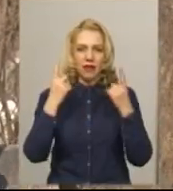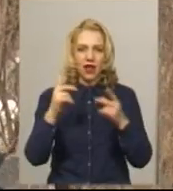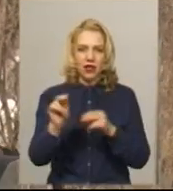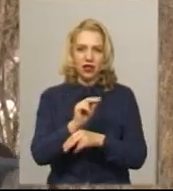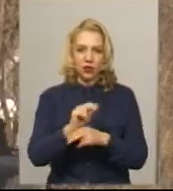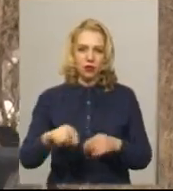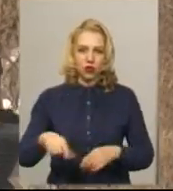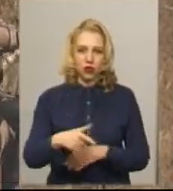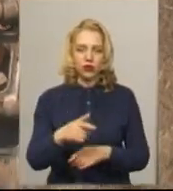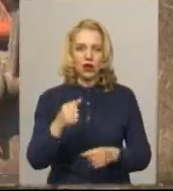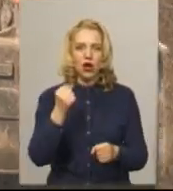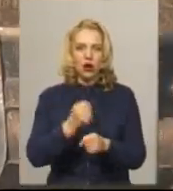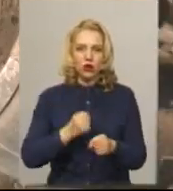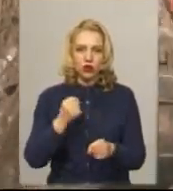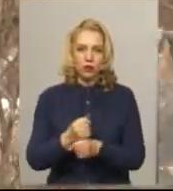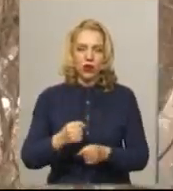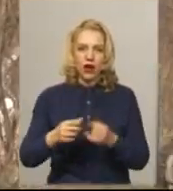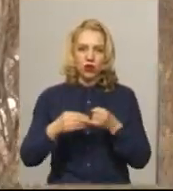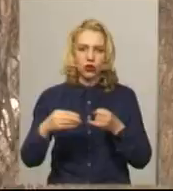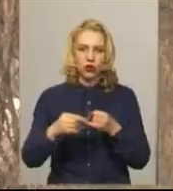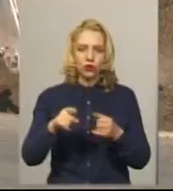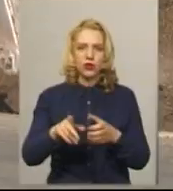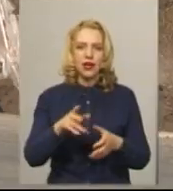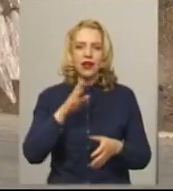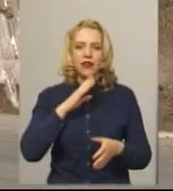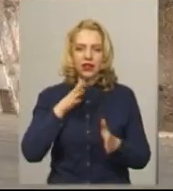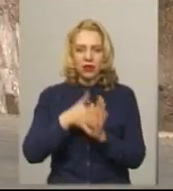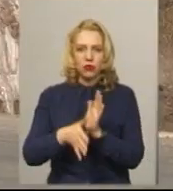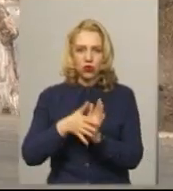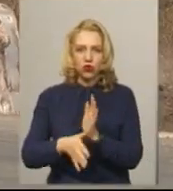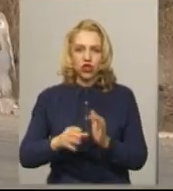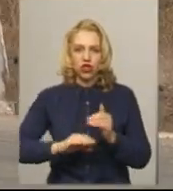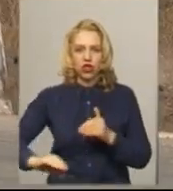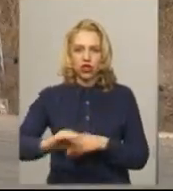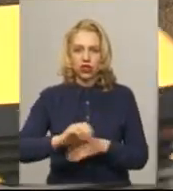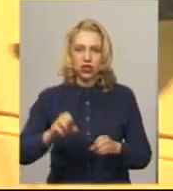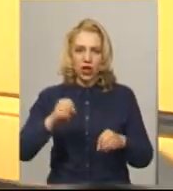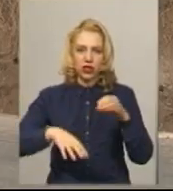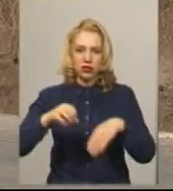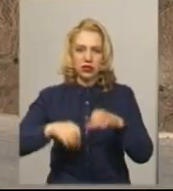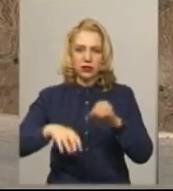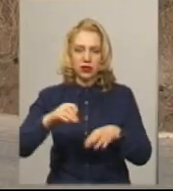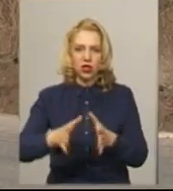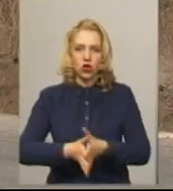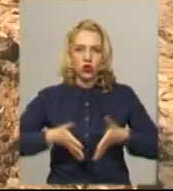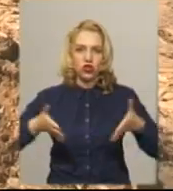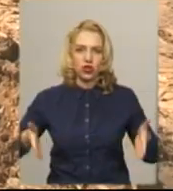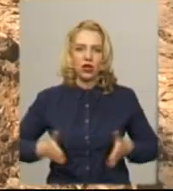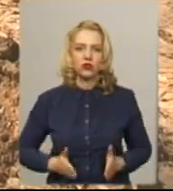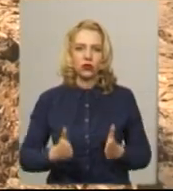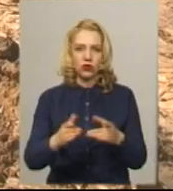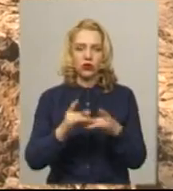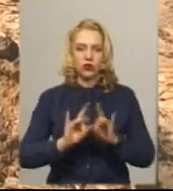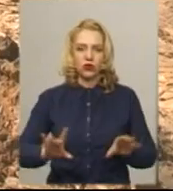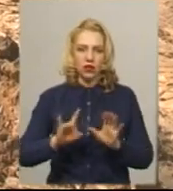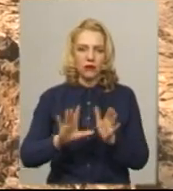проводять розробку ґрунту під облаштування дренуючого шару та відсипають суміш для облаштування зупинкових смуг і розширення проїжджої частини, каже виконроб